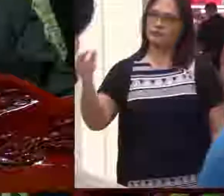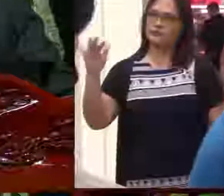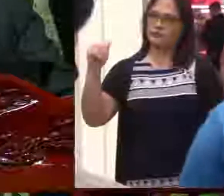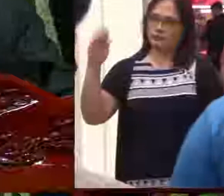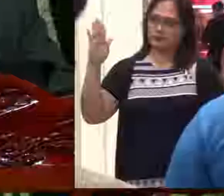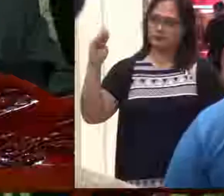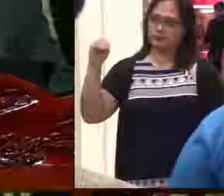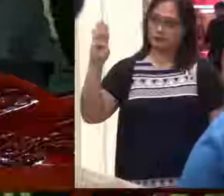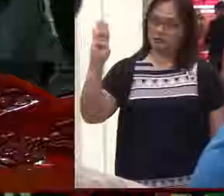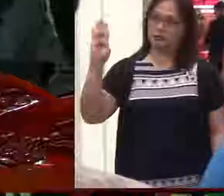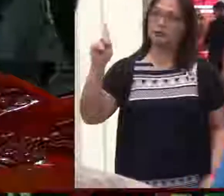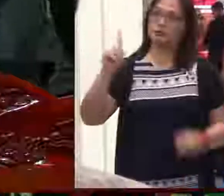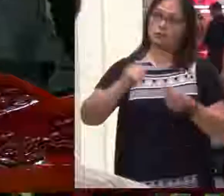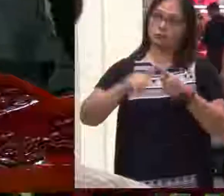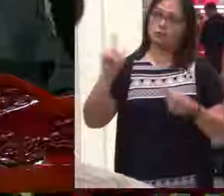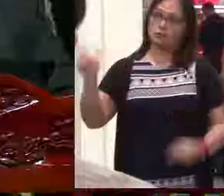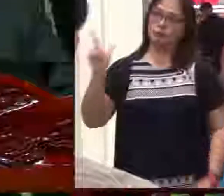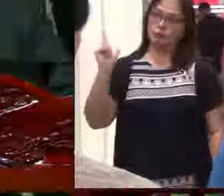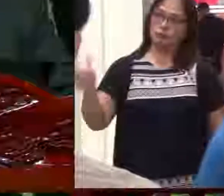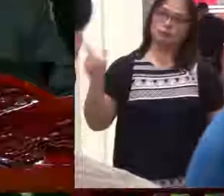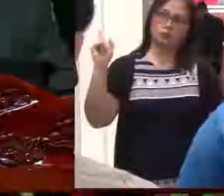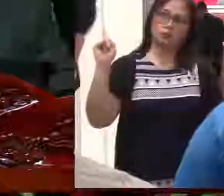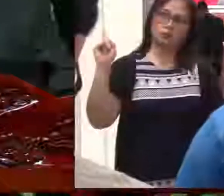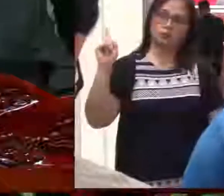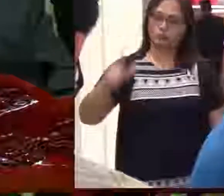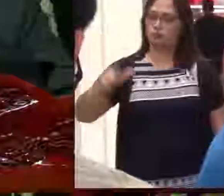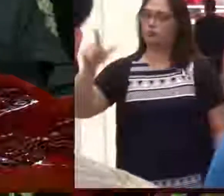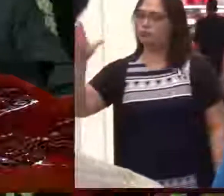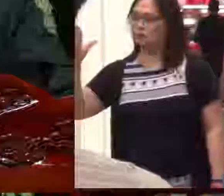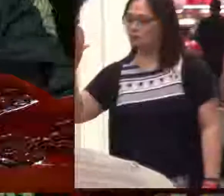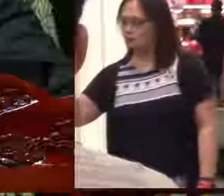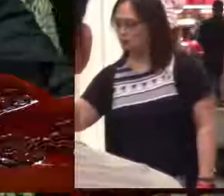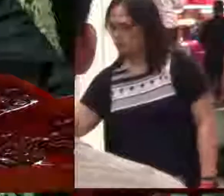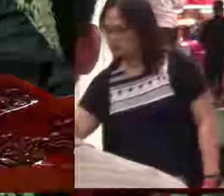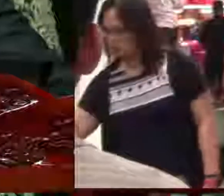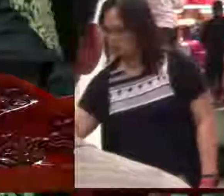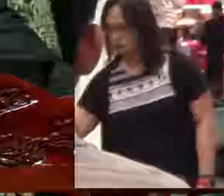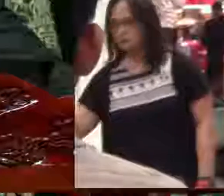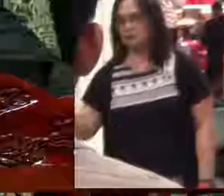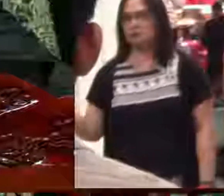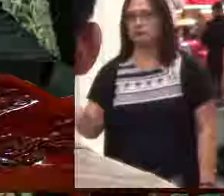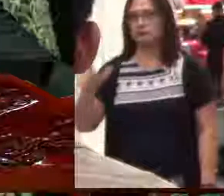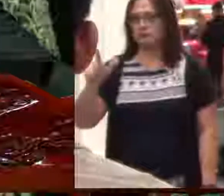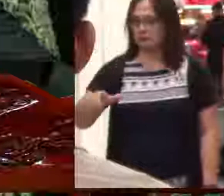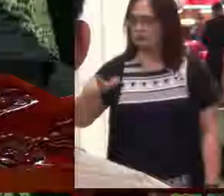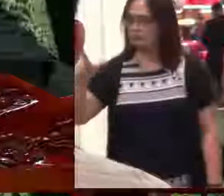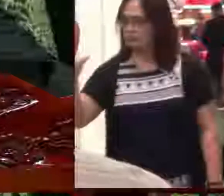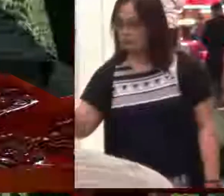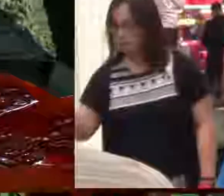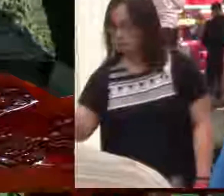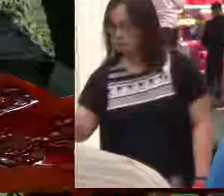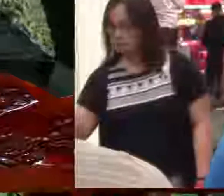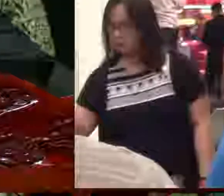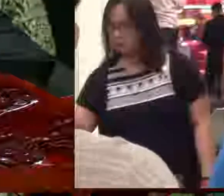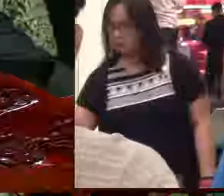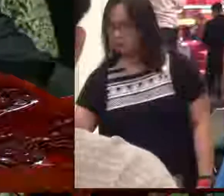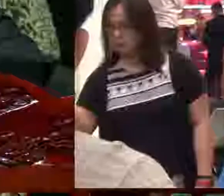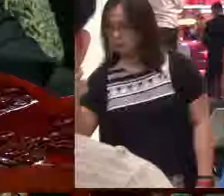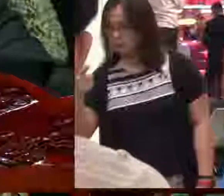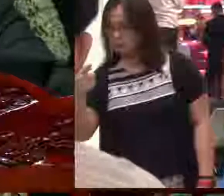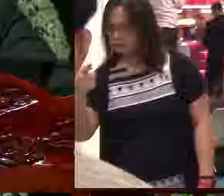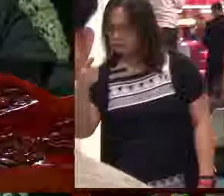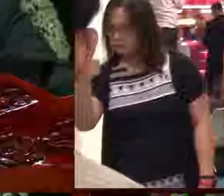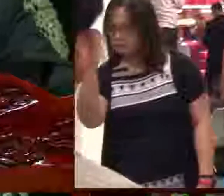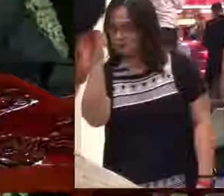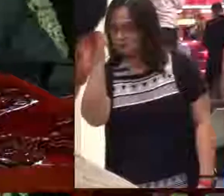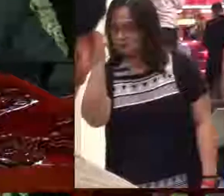na katulad din po natin ng mga mana ng palataya, ng mga nabautismuhan, at gumagawa ng gawain